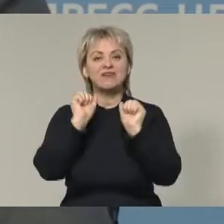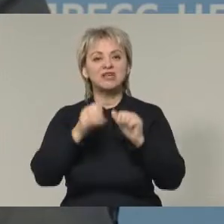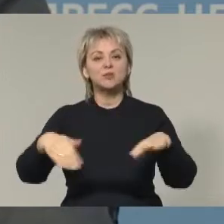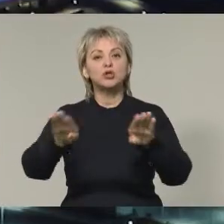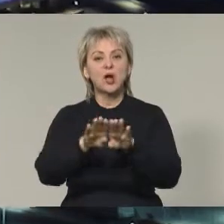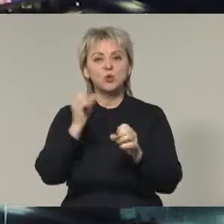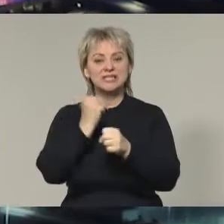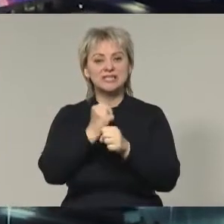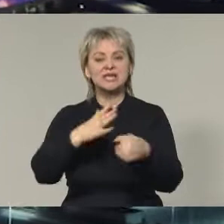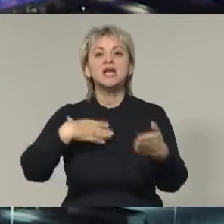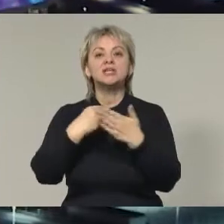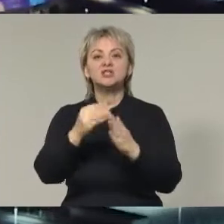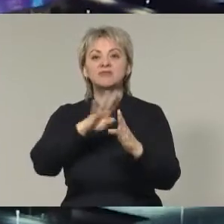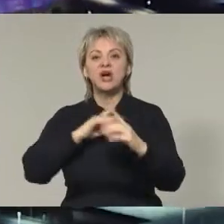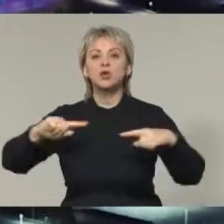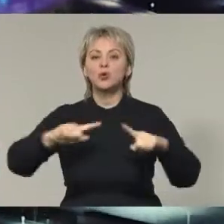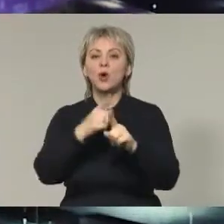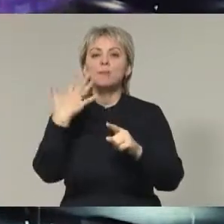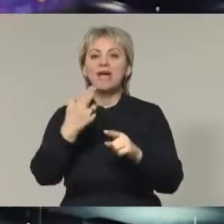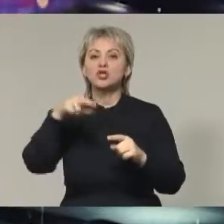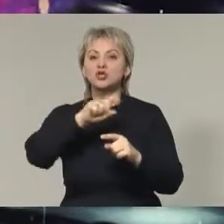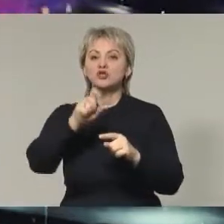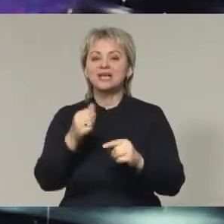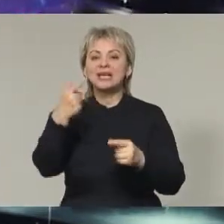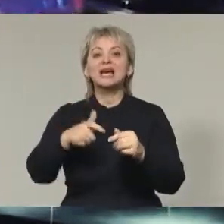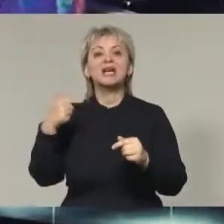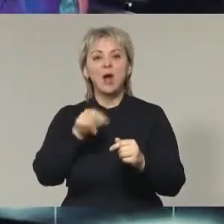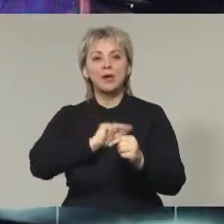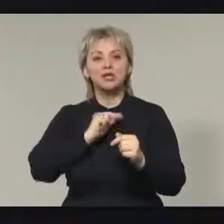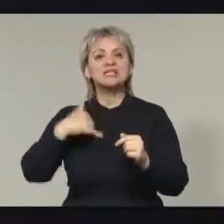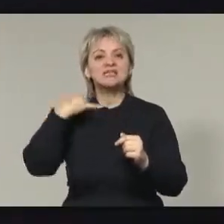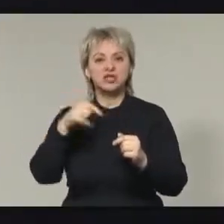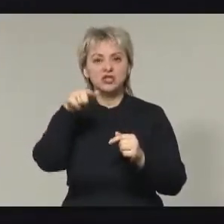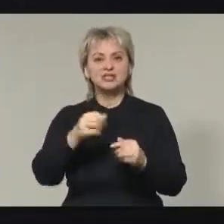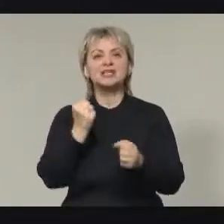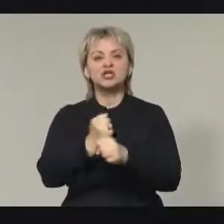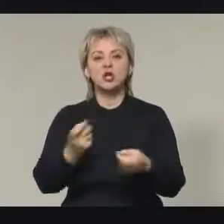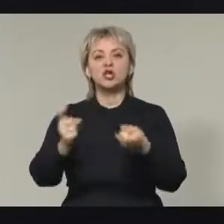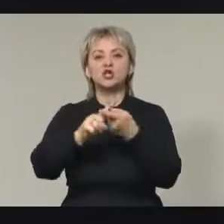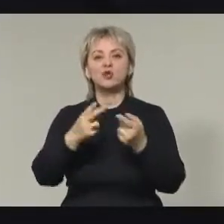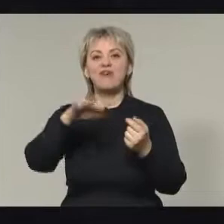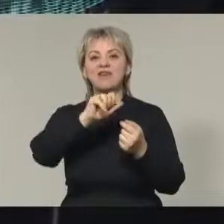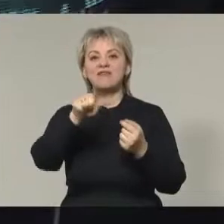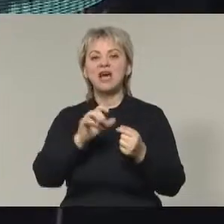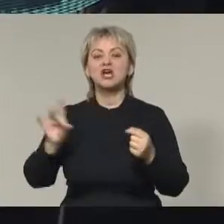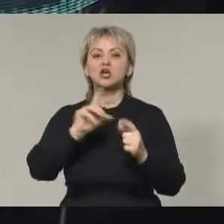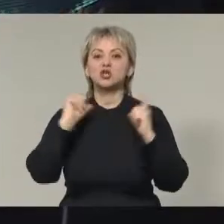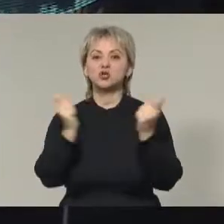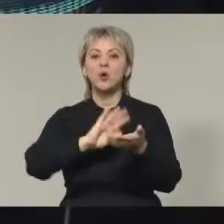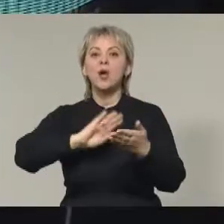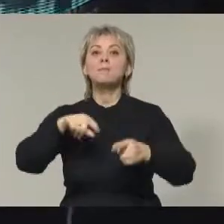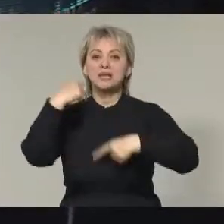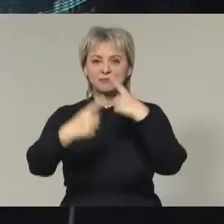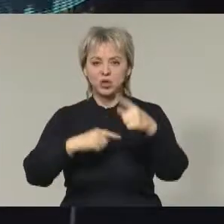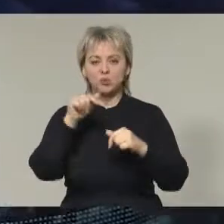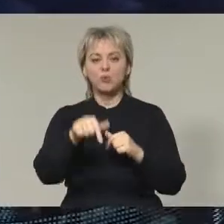В свою очередь технология 5G и грамотная работа связистов сделали доступ к сети Wi-Fi на Ростов-Арене бесперебойным.